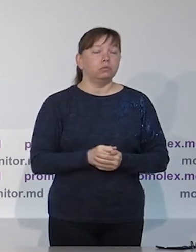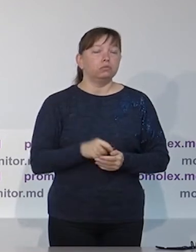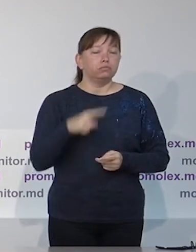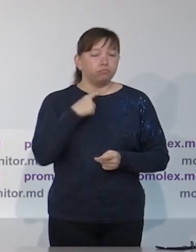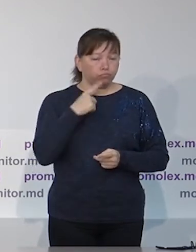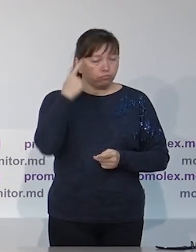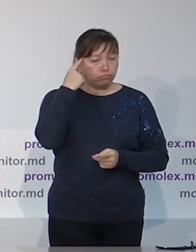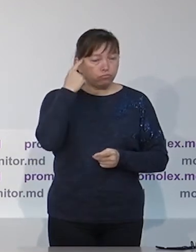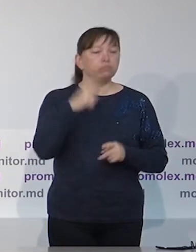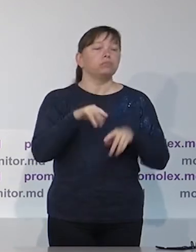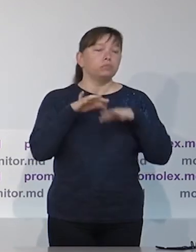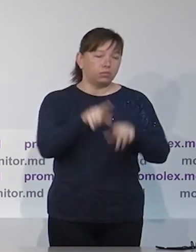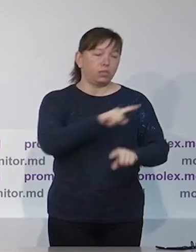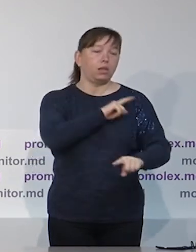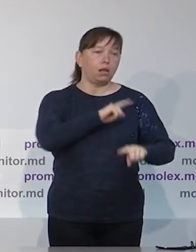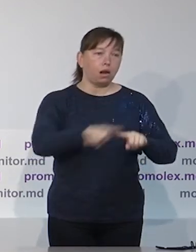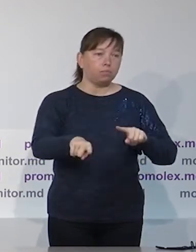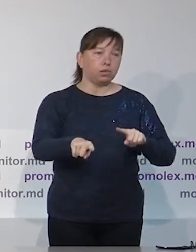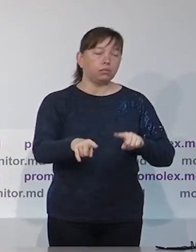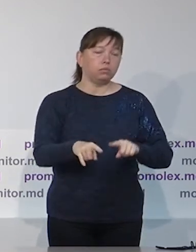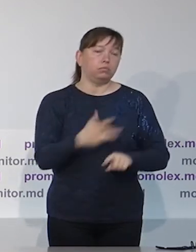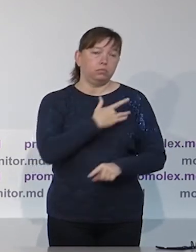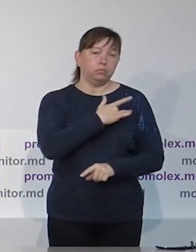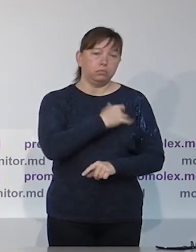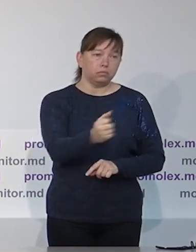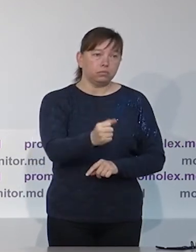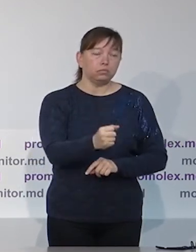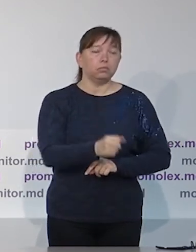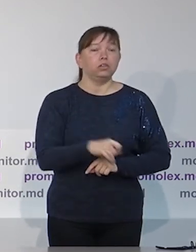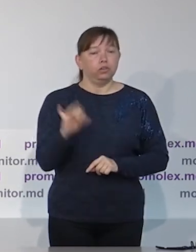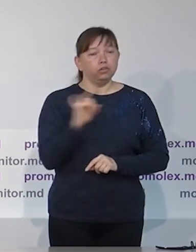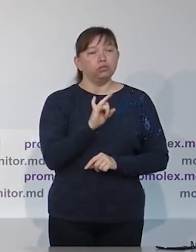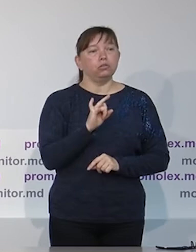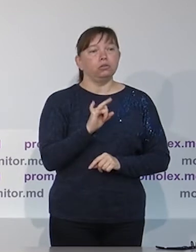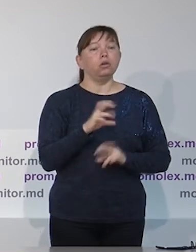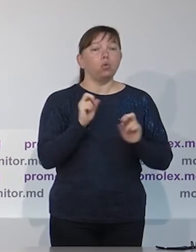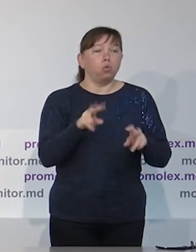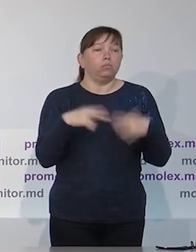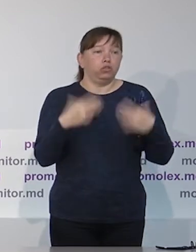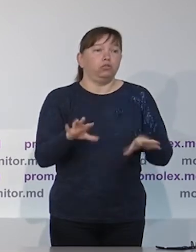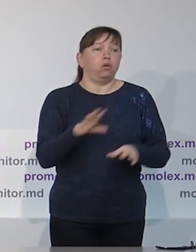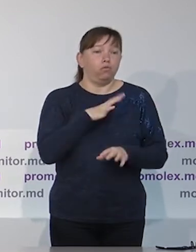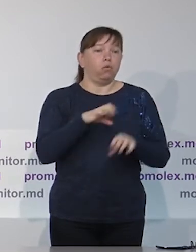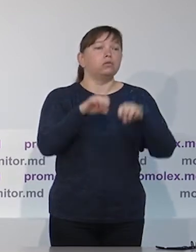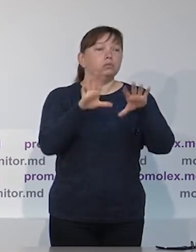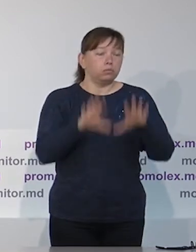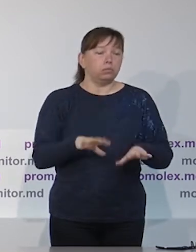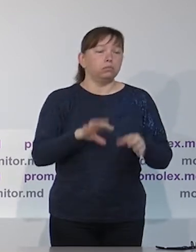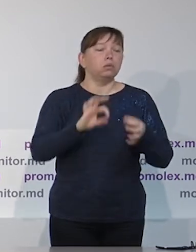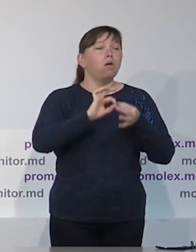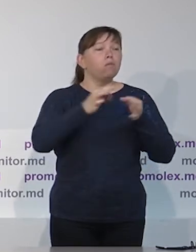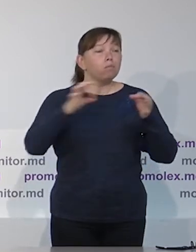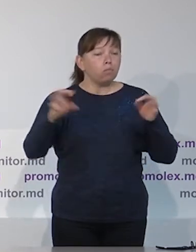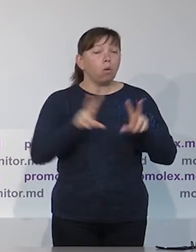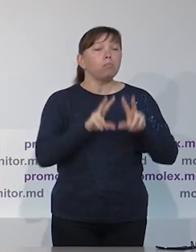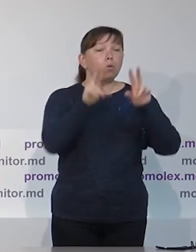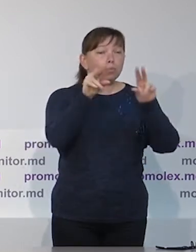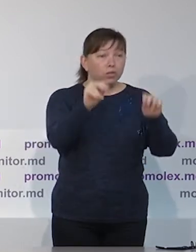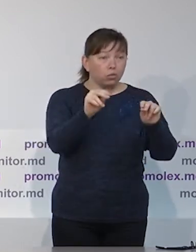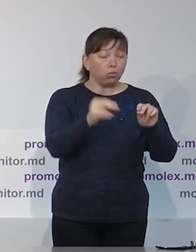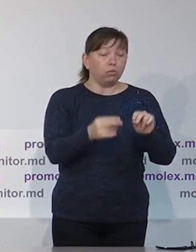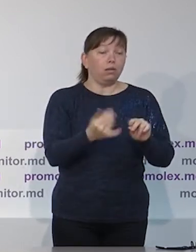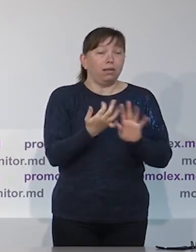досрочные выборы назначены в скорости, либо все-таки мы сначала разберемся с последствиями пандемии, после этого проведем